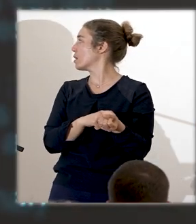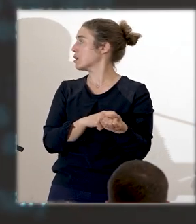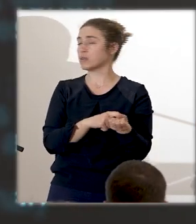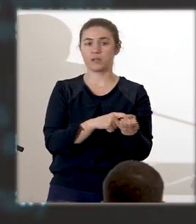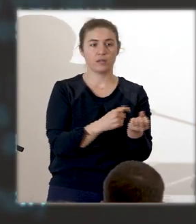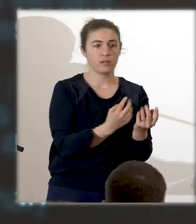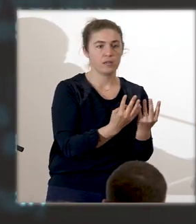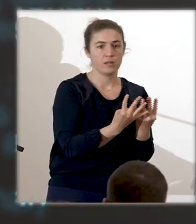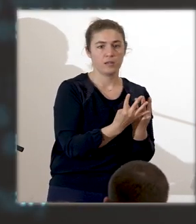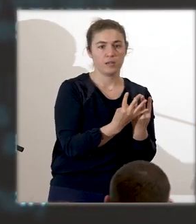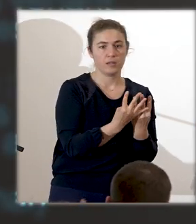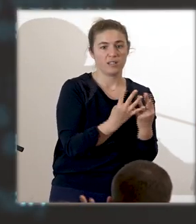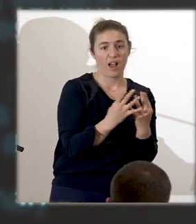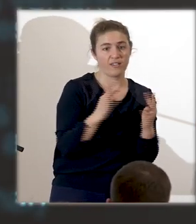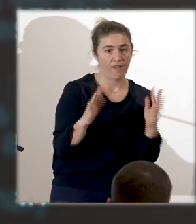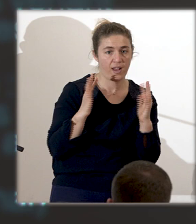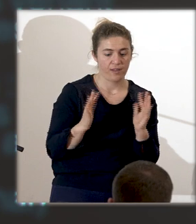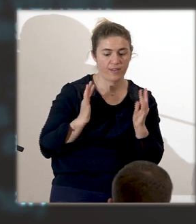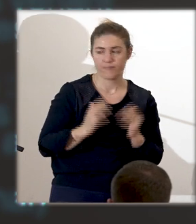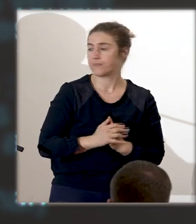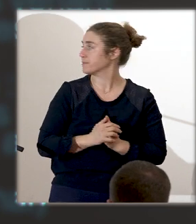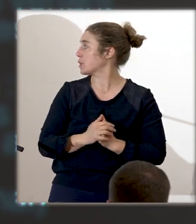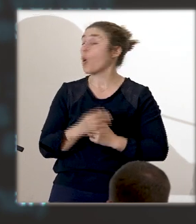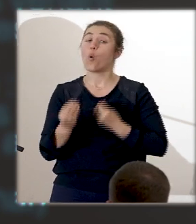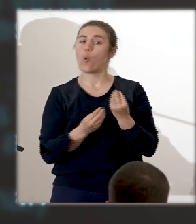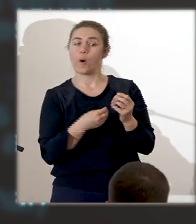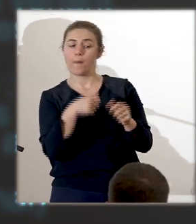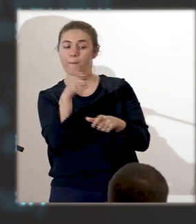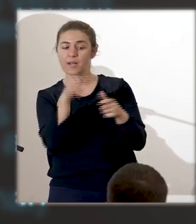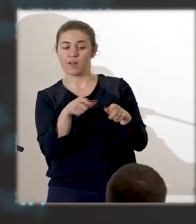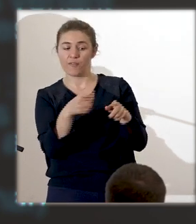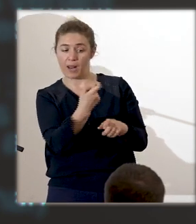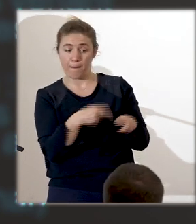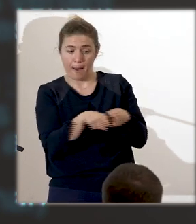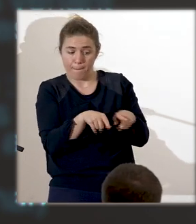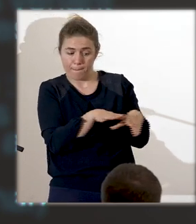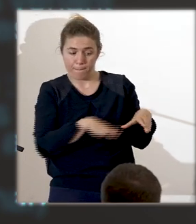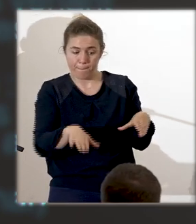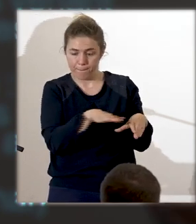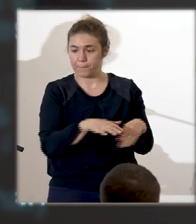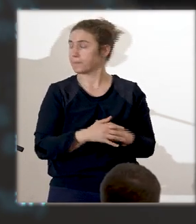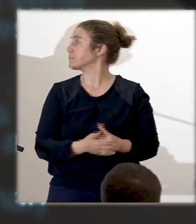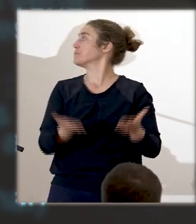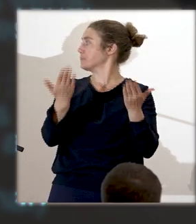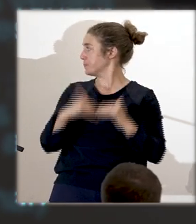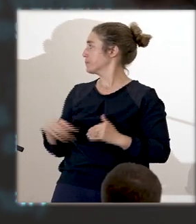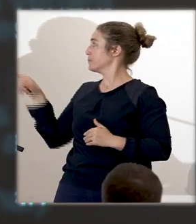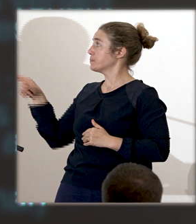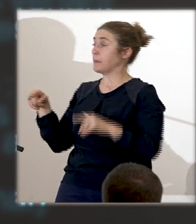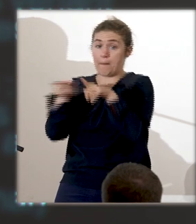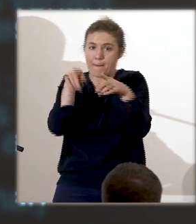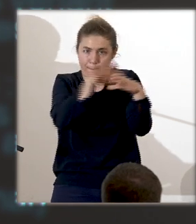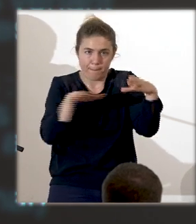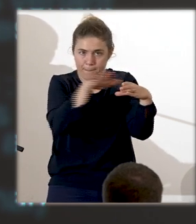ou généralement des personnes venant du même espace. Kanganu, le même espace.